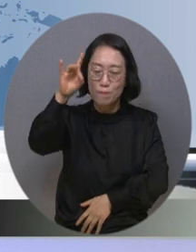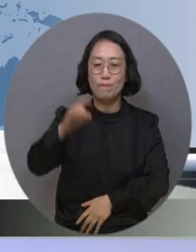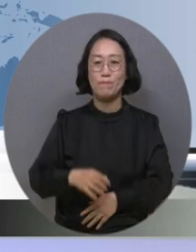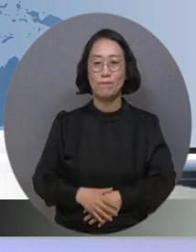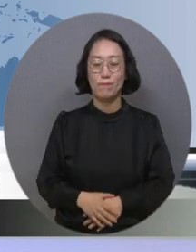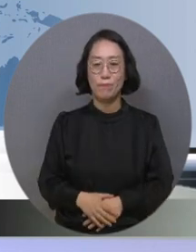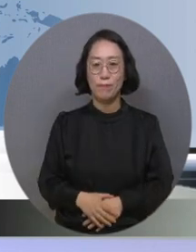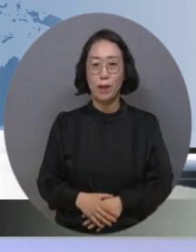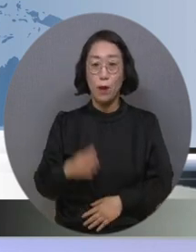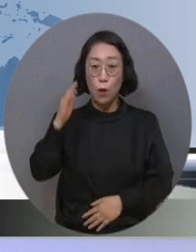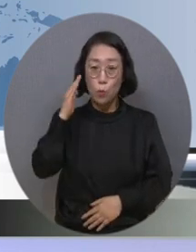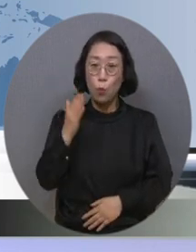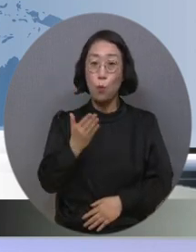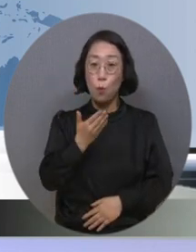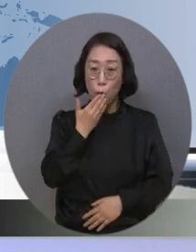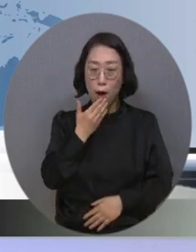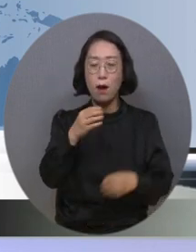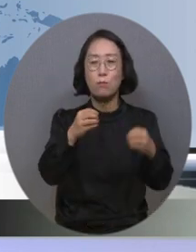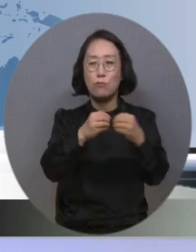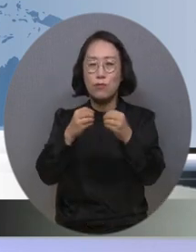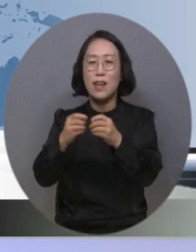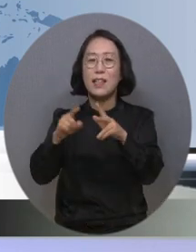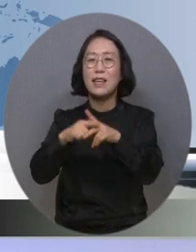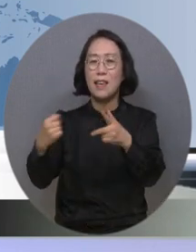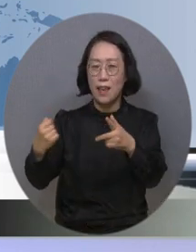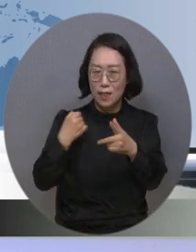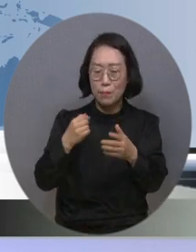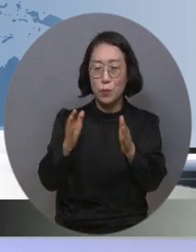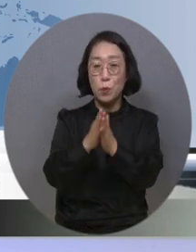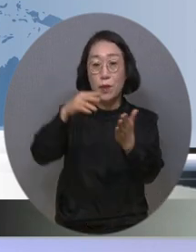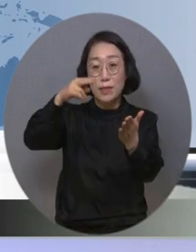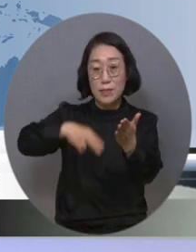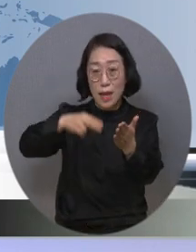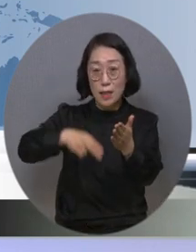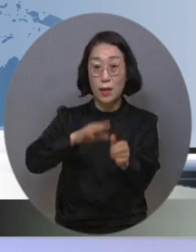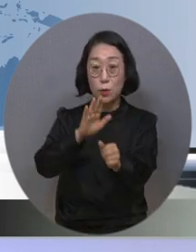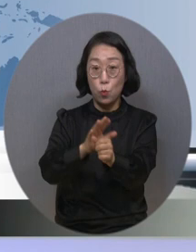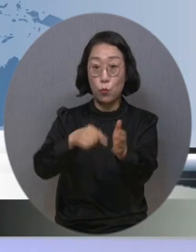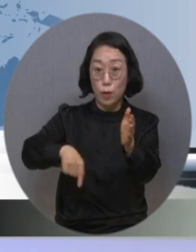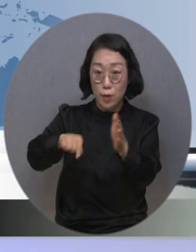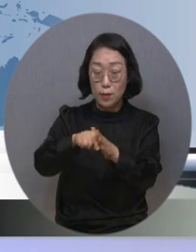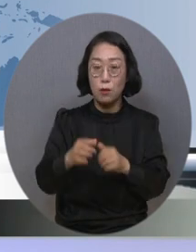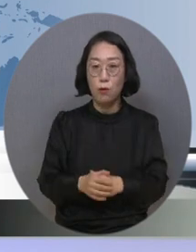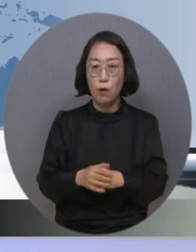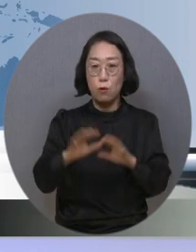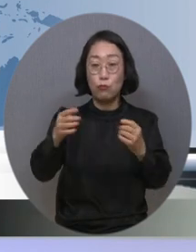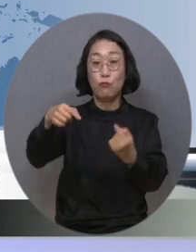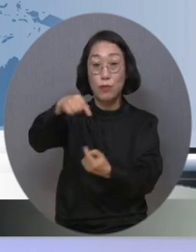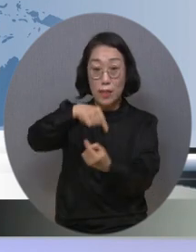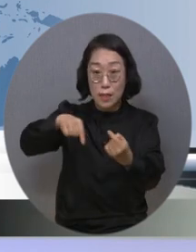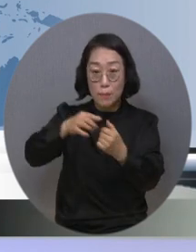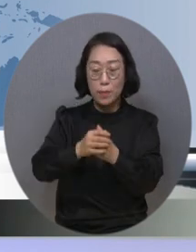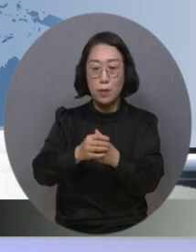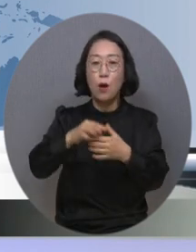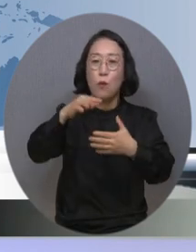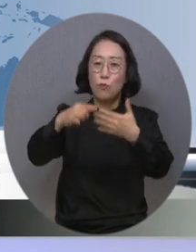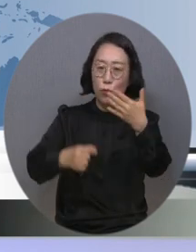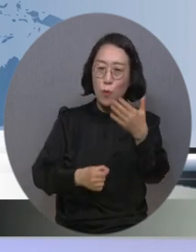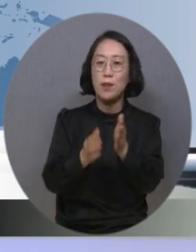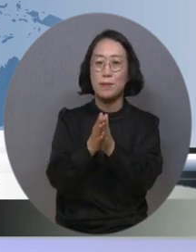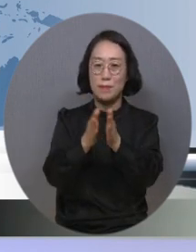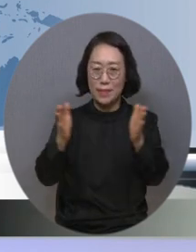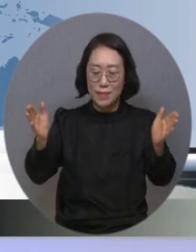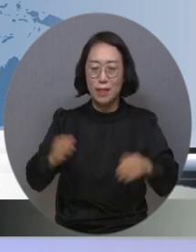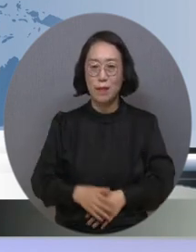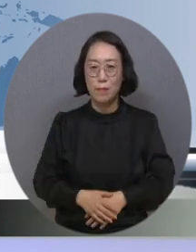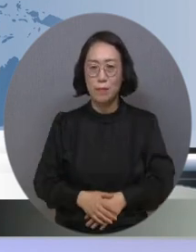청각장애인의 무내력 증진과 책읽기 활성화를 위한 국립장애인도서관의 손책놀이 독서 프로그램이 시작됐습니다.